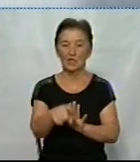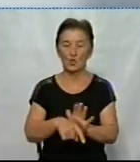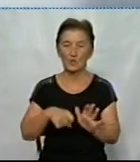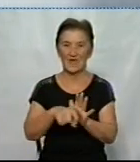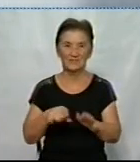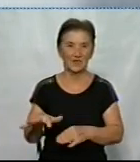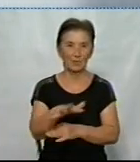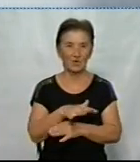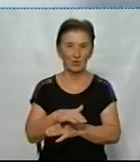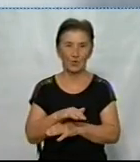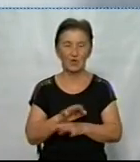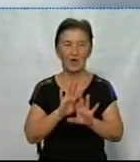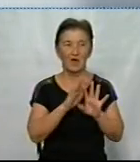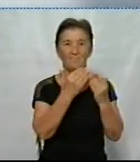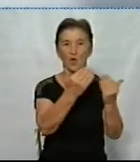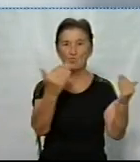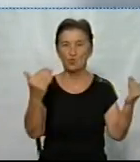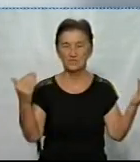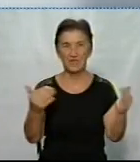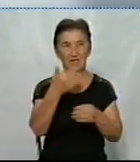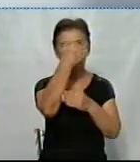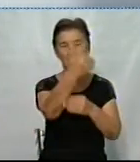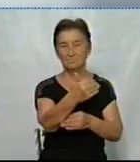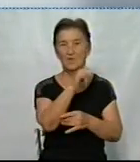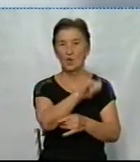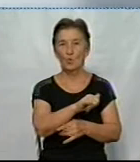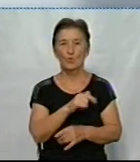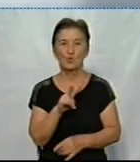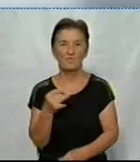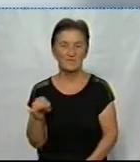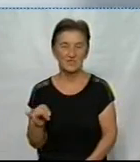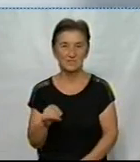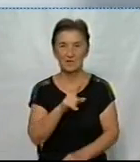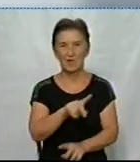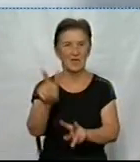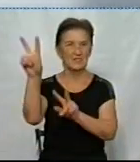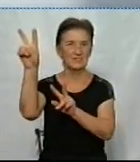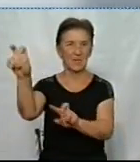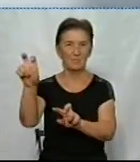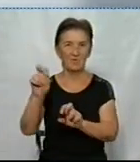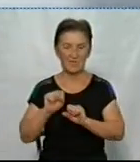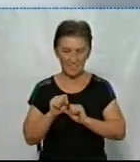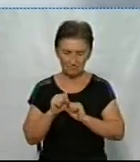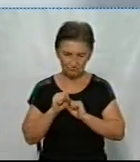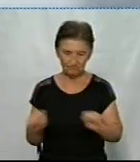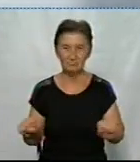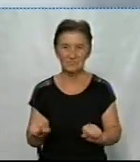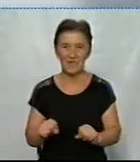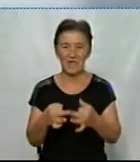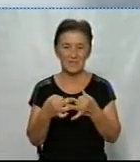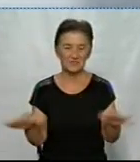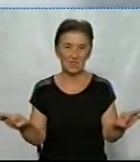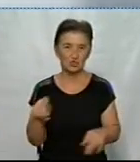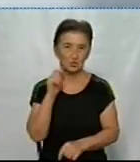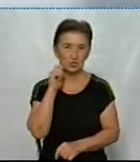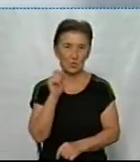-го полку спецпризначення ім. Святослава Хороброго у Кропивницькому. Це символ незламності і незалежності України. Розповів